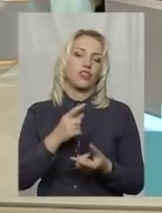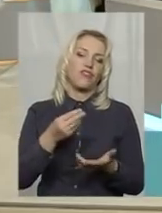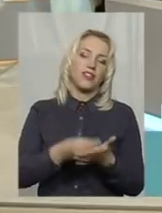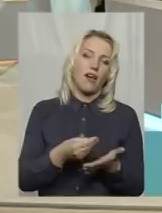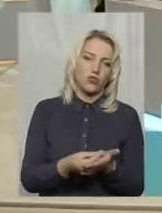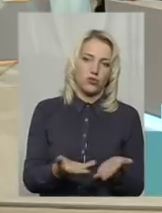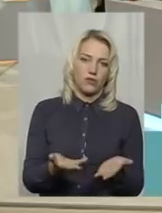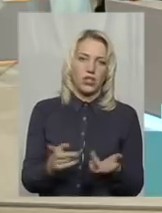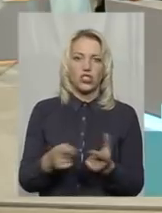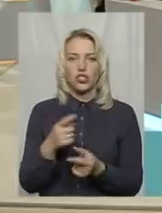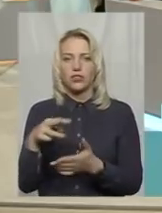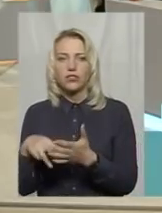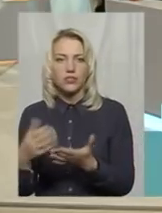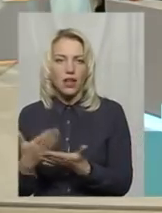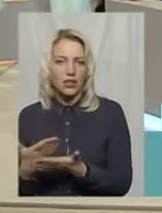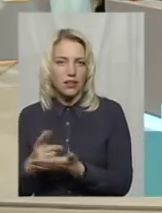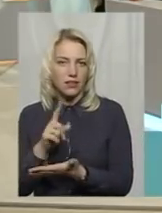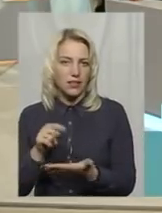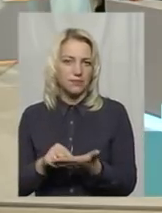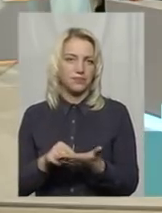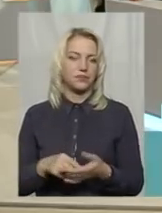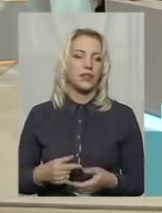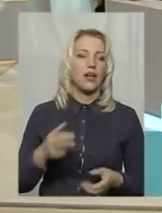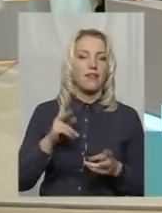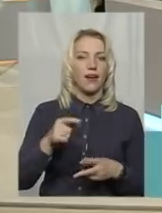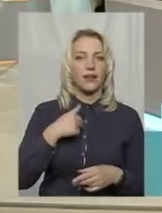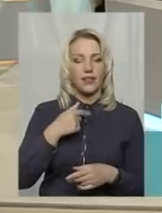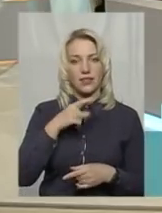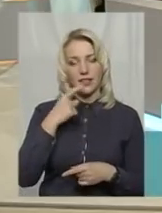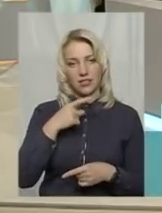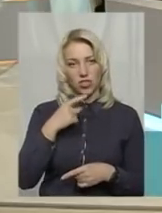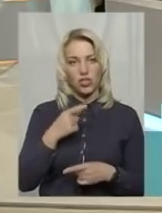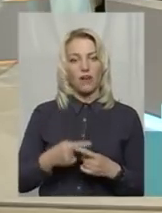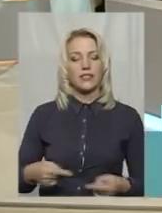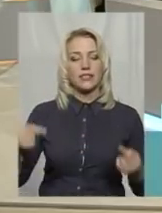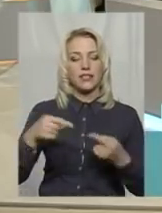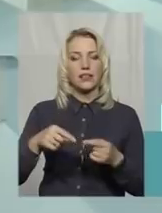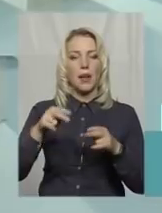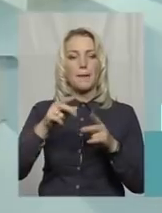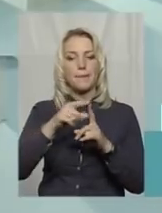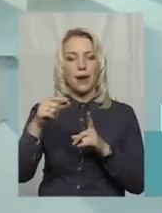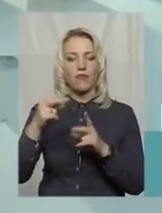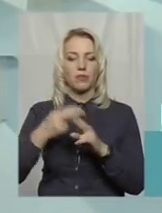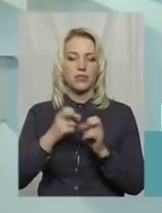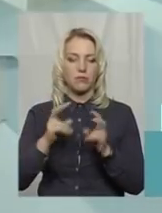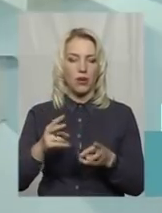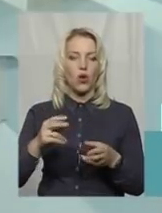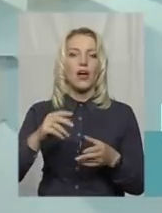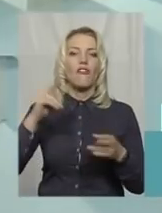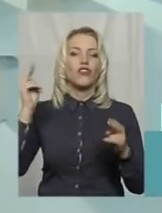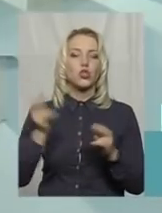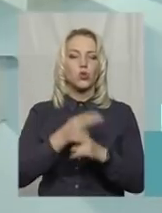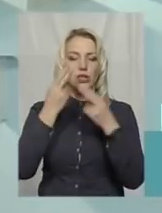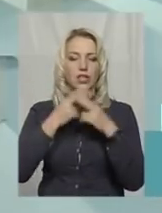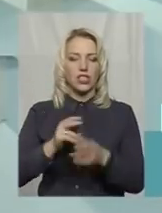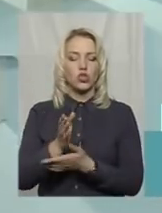якісь ще будуть стягнення? Як я зазначав, згідно правил безпеки, відсутність технічного обслуговування